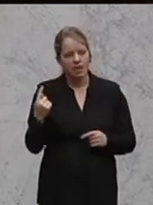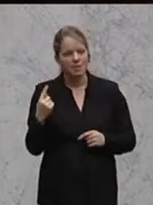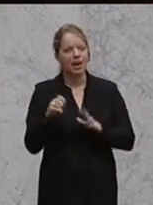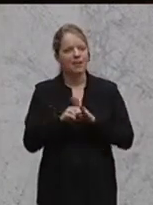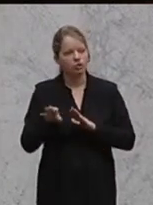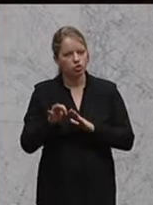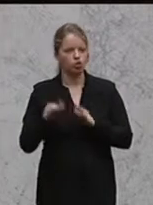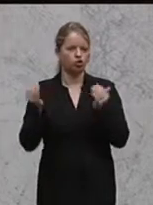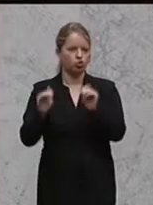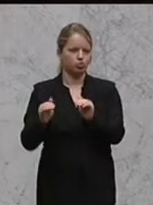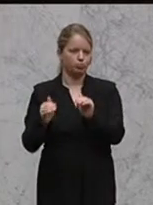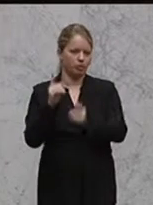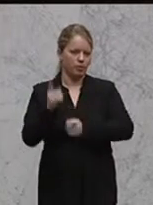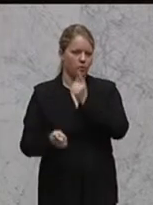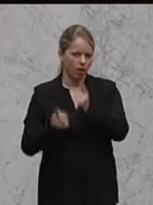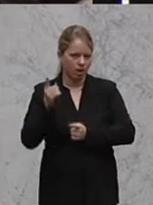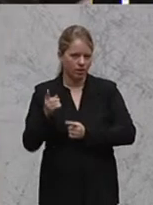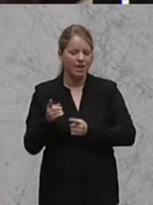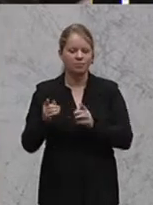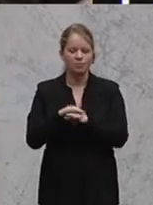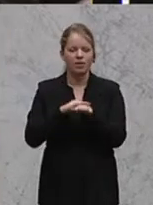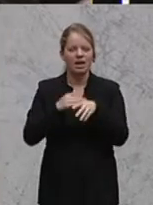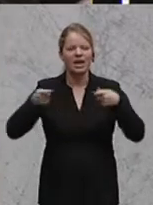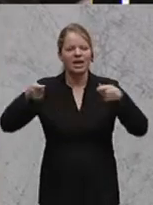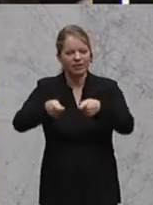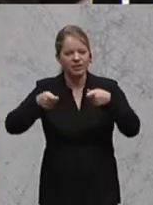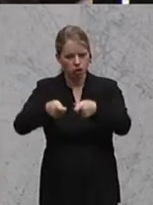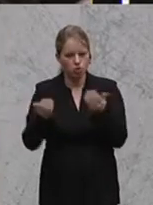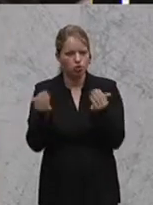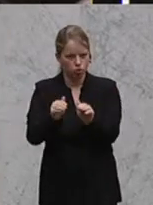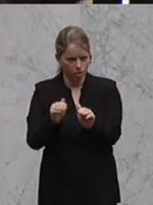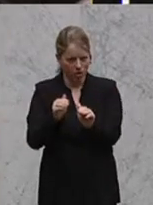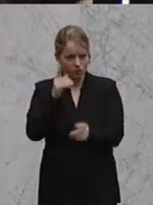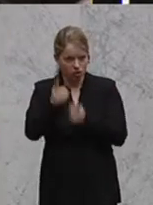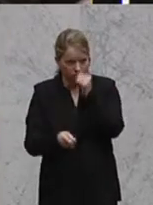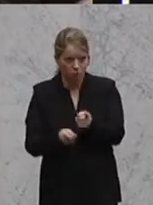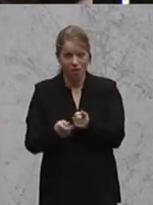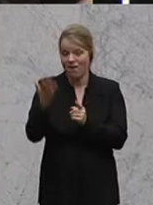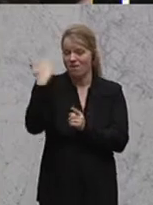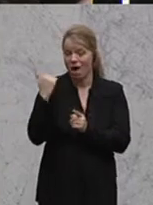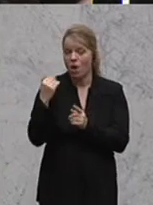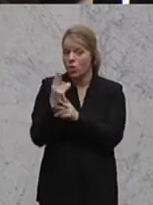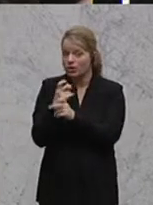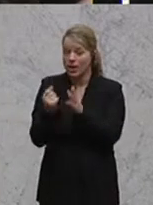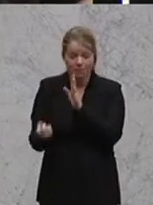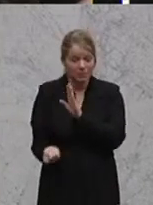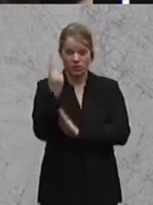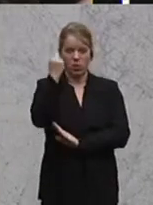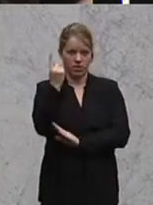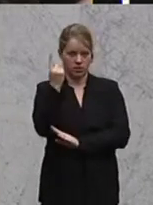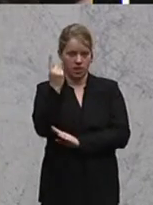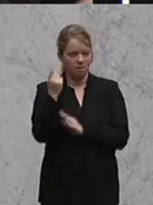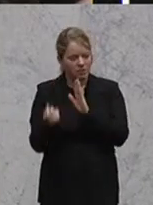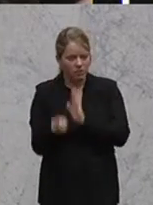die Investitionsschutzbestimmungen, ein völliger Euphemismus, ja, die Investitionsschutzbestimmungen besonders fördern. Österreich war ein Einpeitscherland, was diese